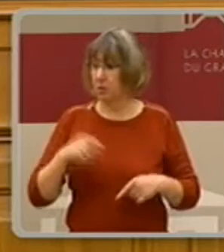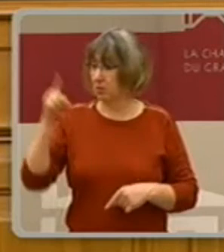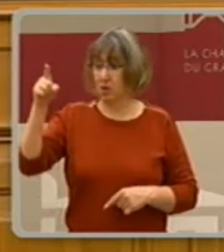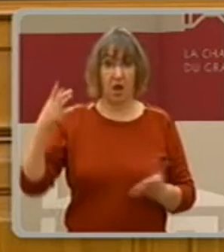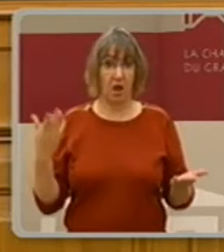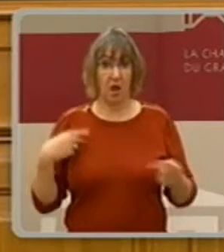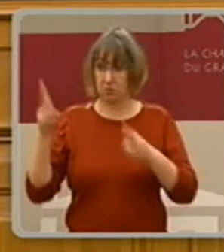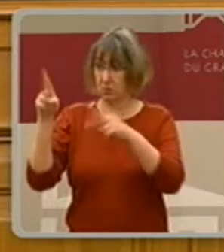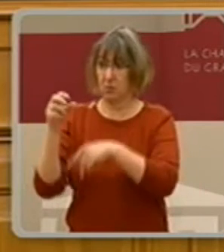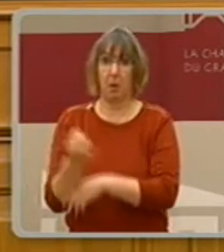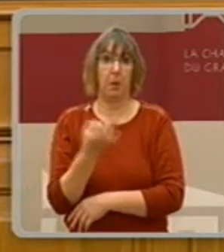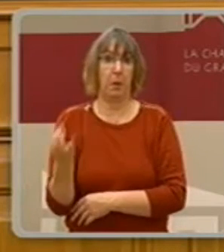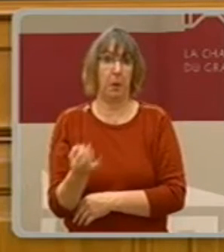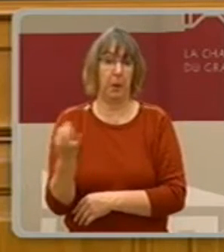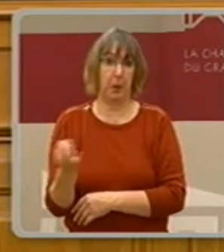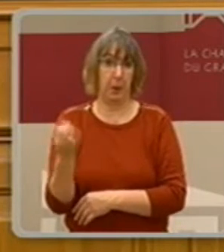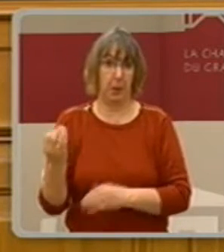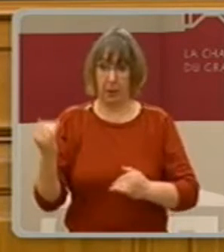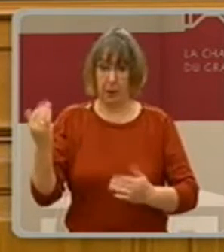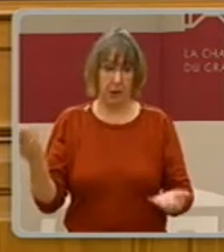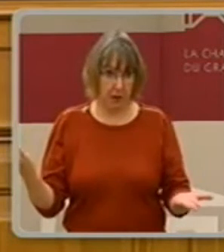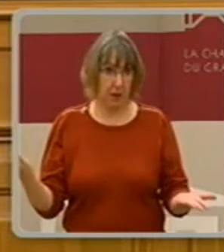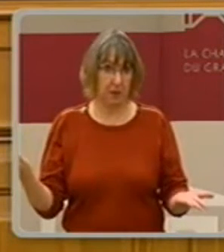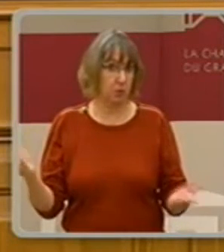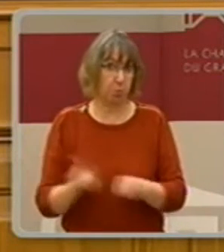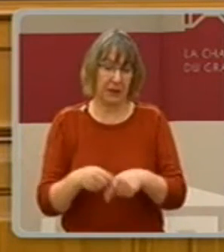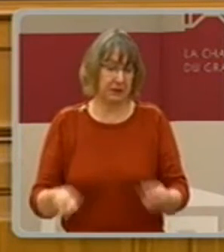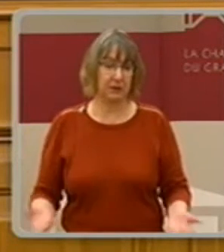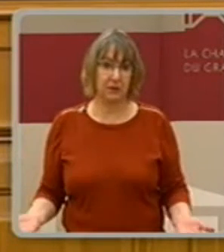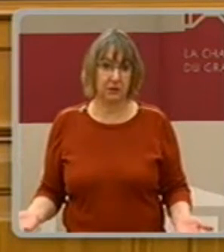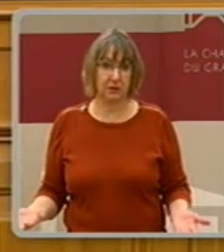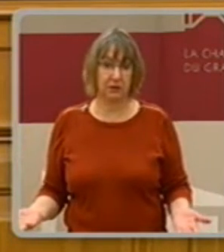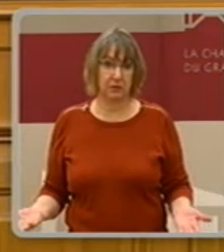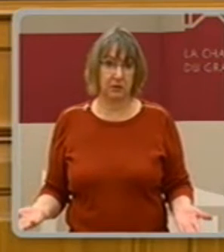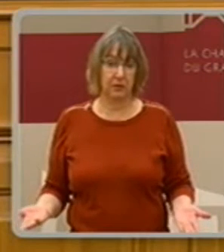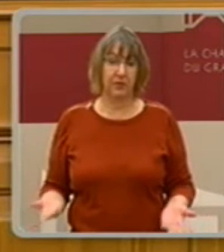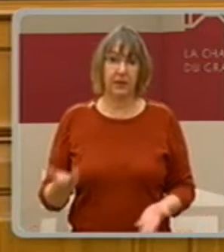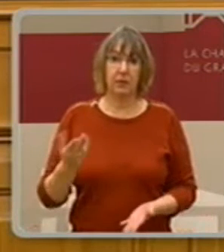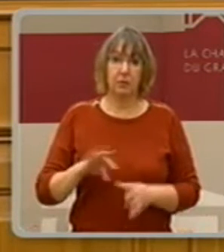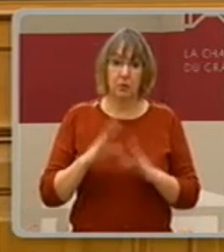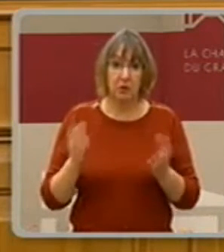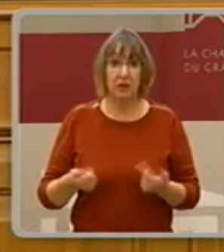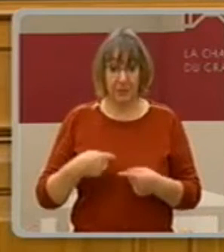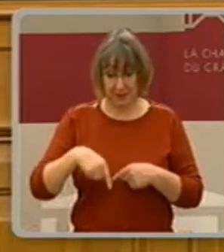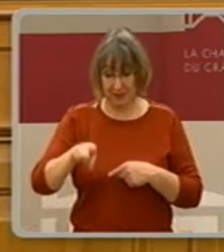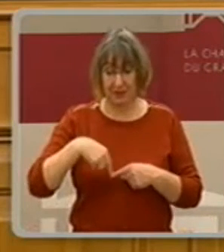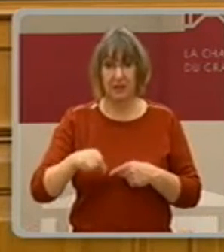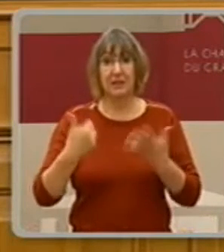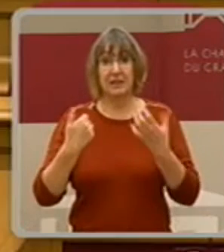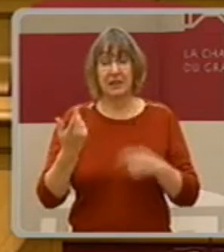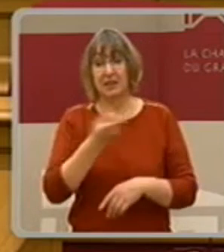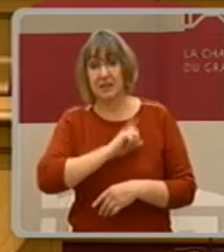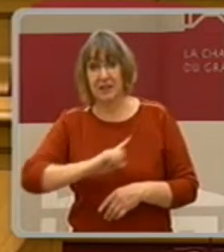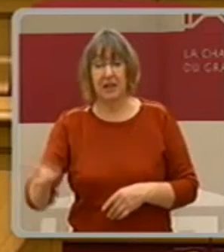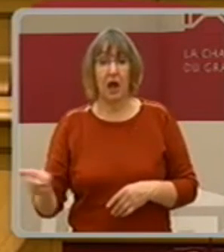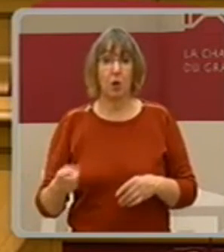In der Armenien hat den Tag, für das Budget geponiert, ging als Übers auf RTL, auf der Telefon, gesagt, wir schaffen dieses Jahr 15